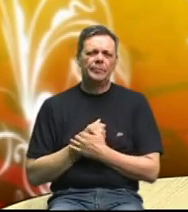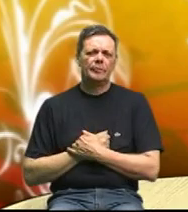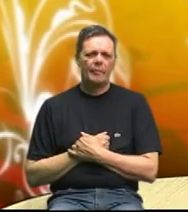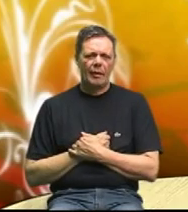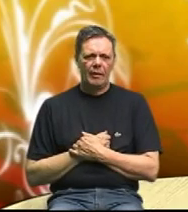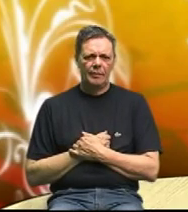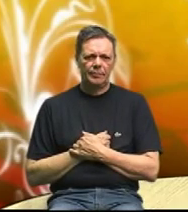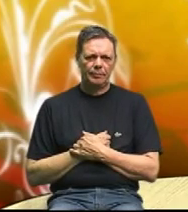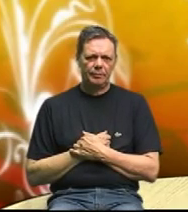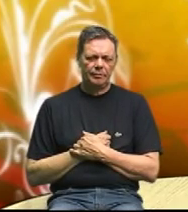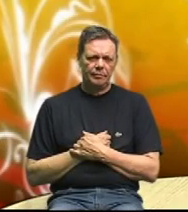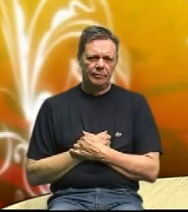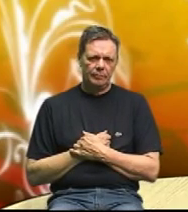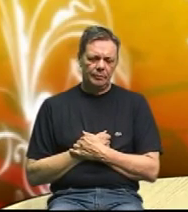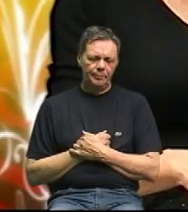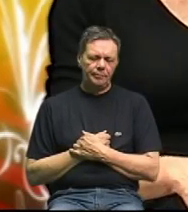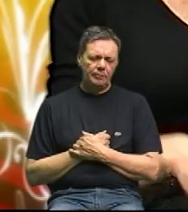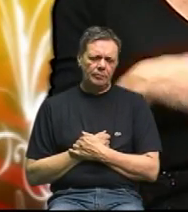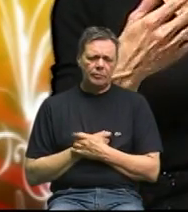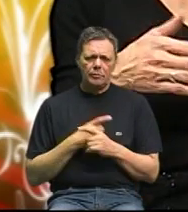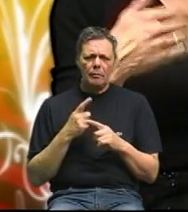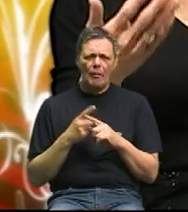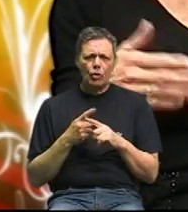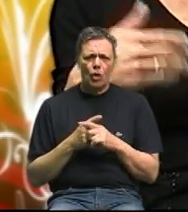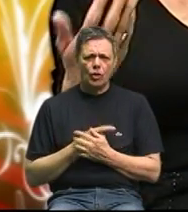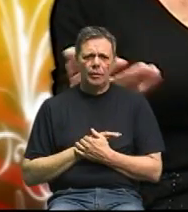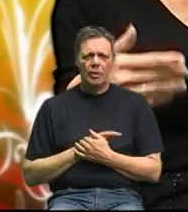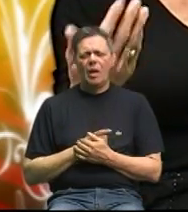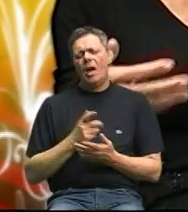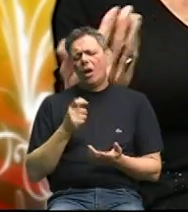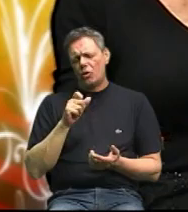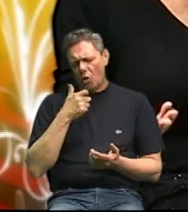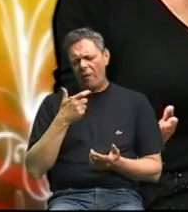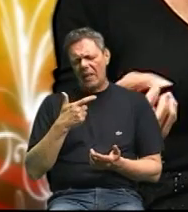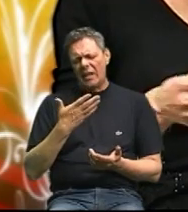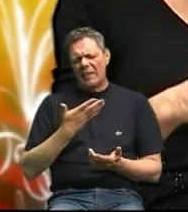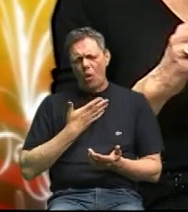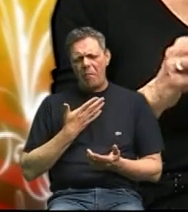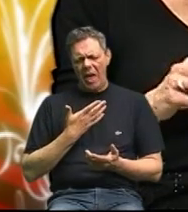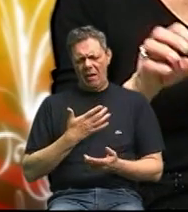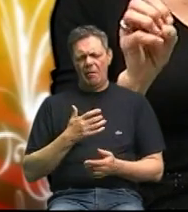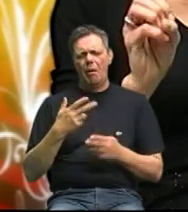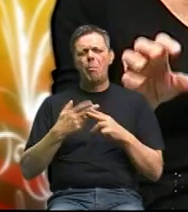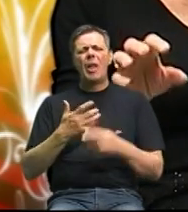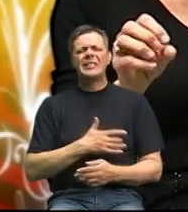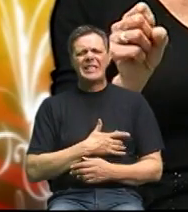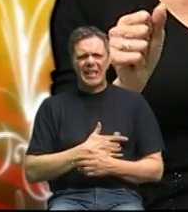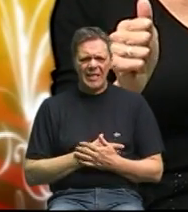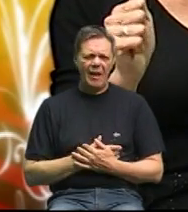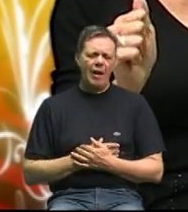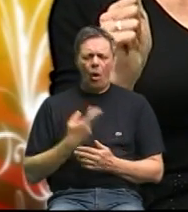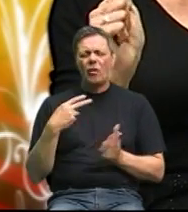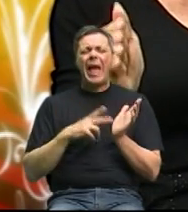metaboličke bolesti je li tako da to je už kad čovjek dobije kardiovaskularne bolesti posle toga natrium